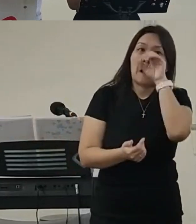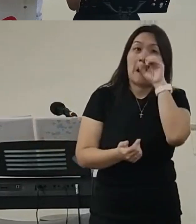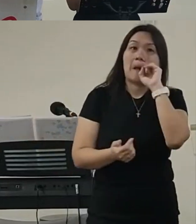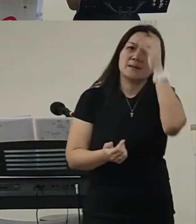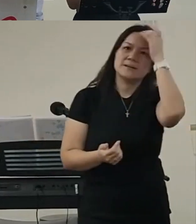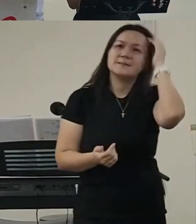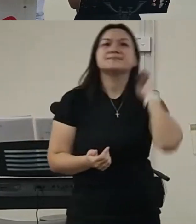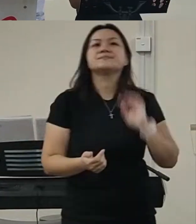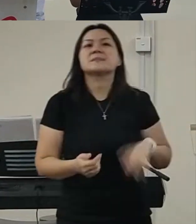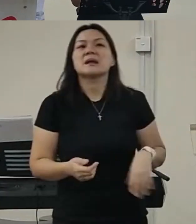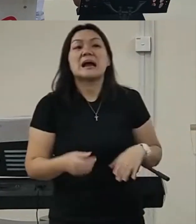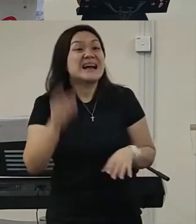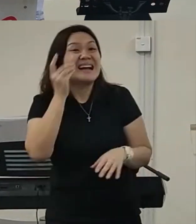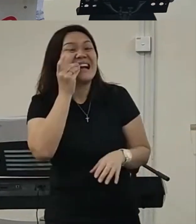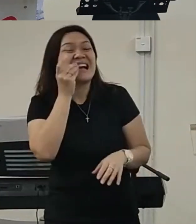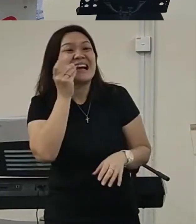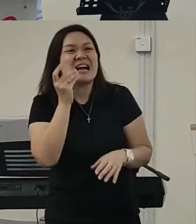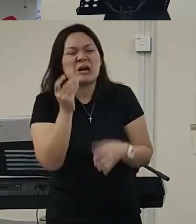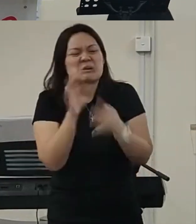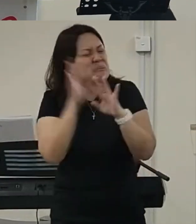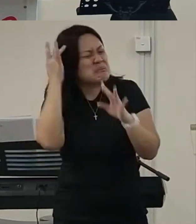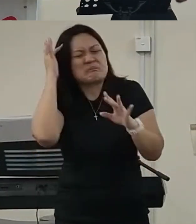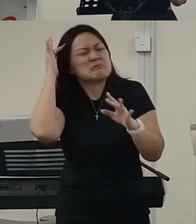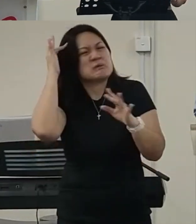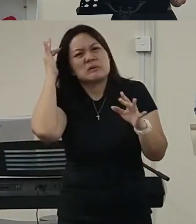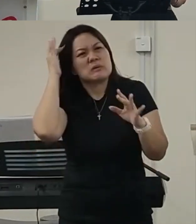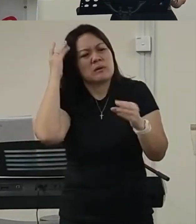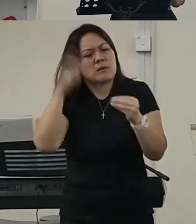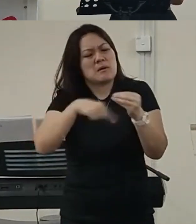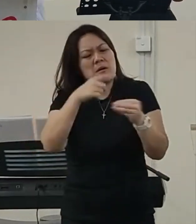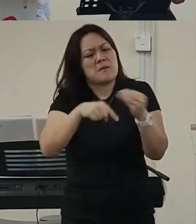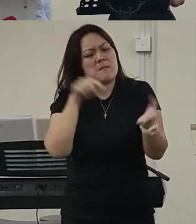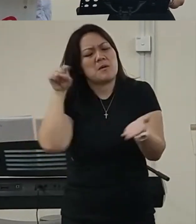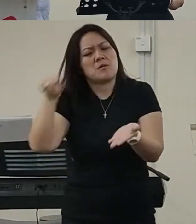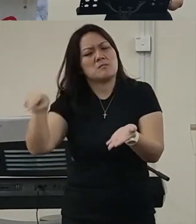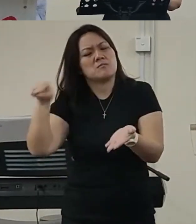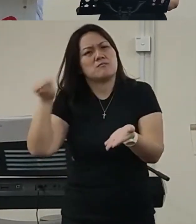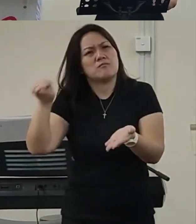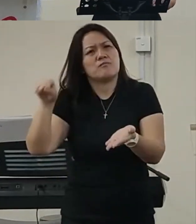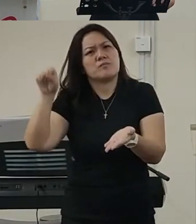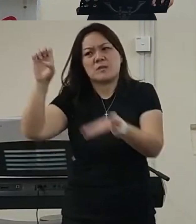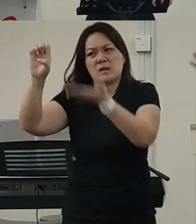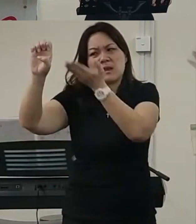he doesn't knowDr. Dylan不知道呢神给我的那个经节关于伊利亚